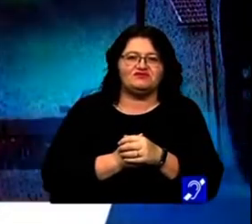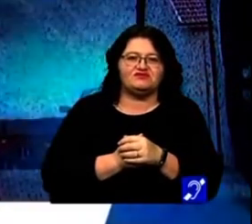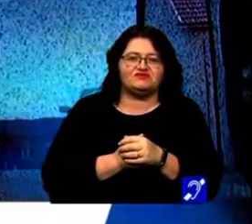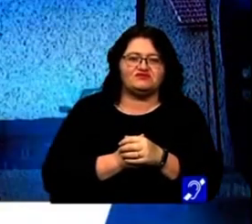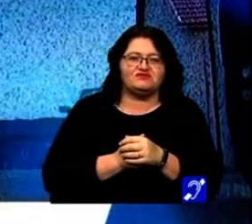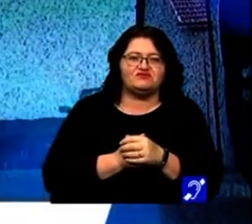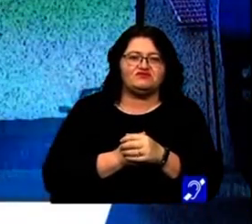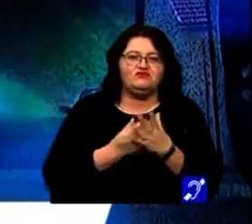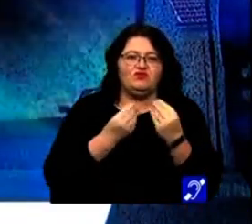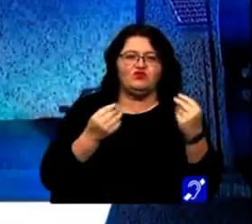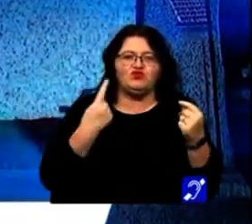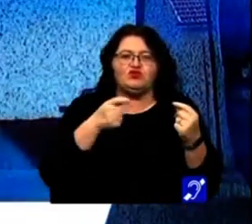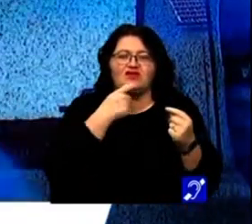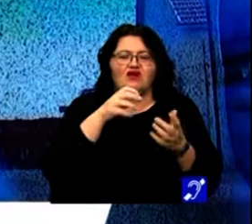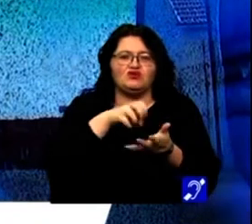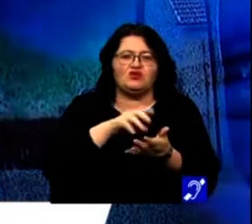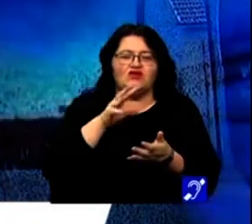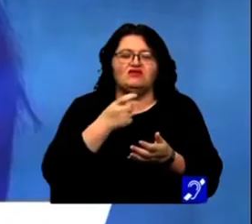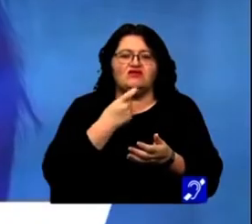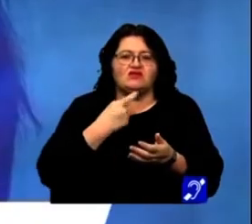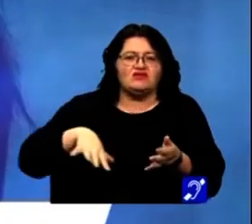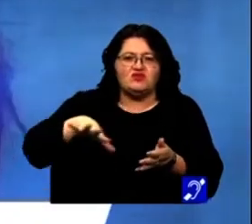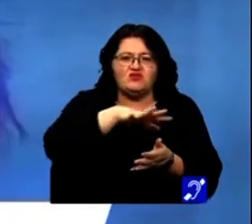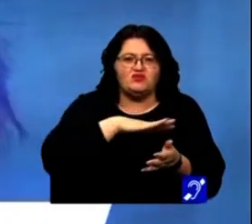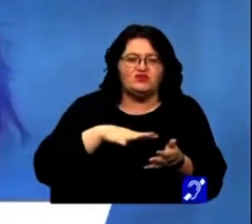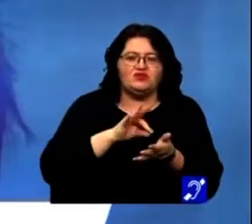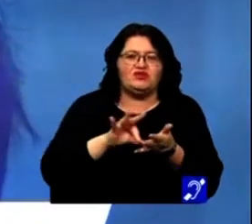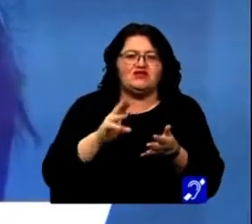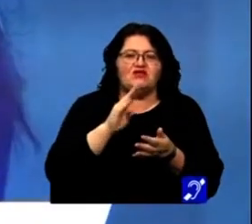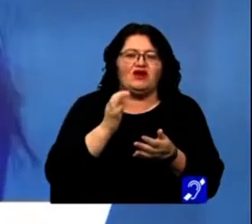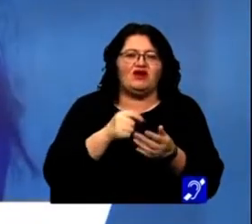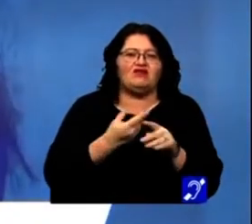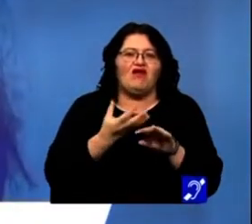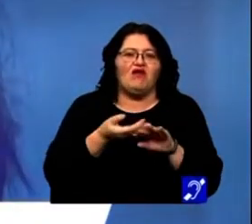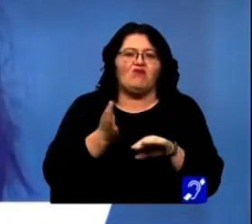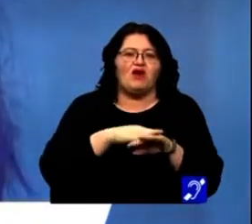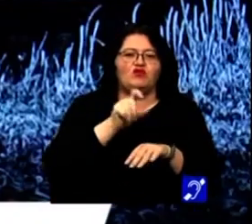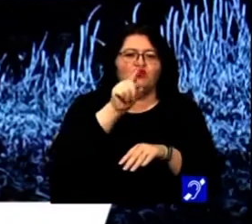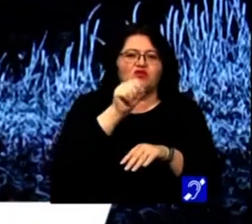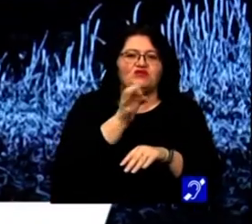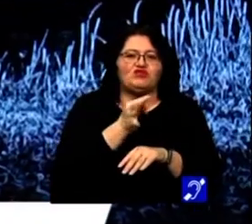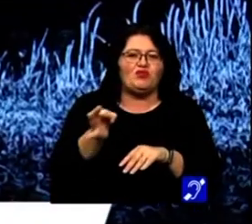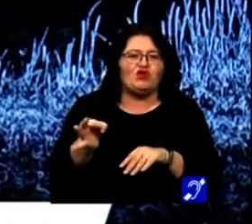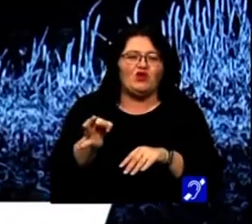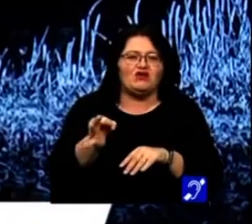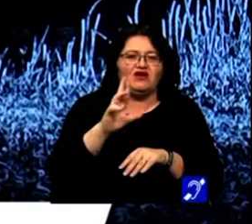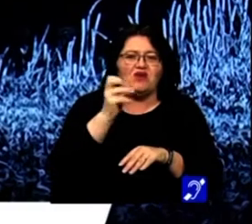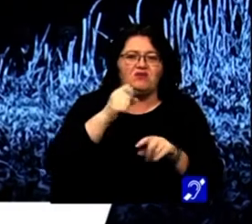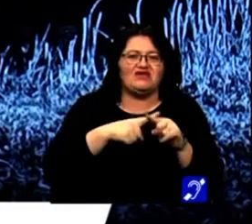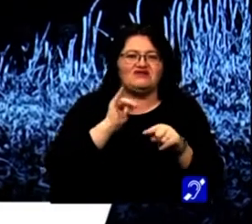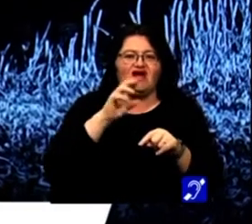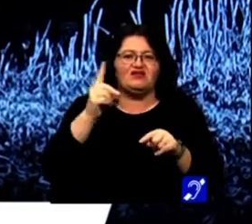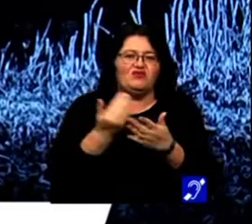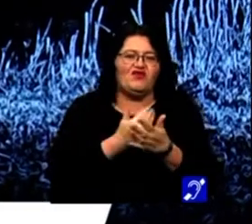De sute de ani în zona Timișului și a Banatului trăiesc pașnic alături de români alte 12 etnii. Remix ID e